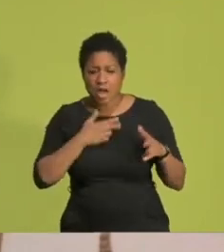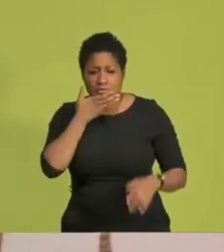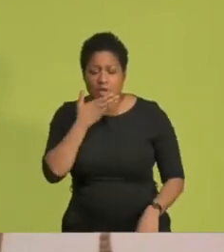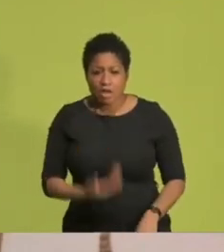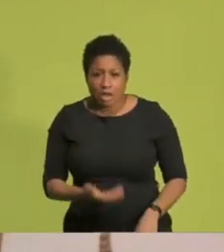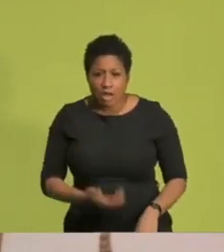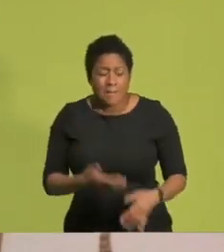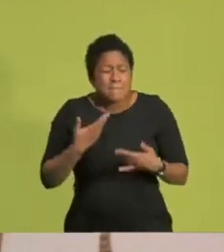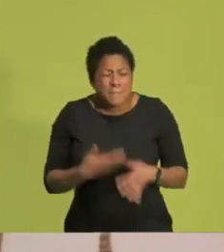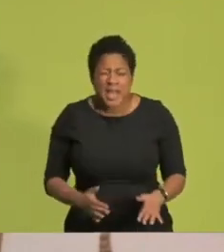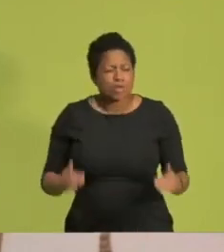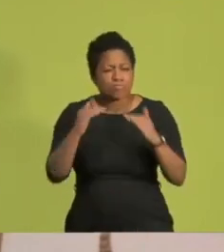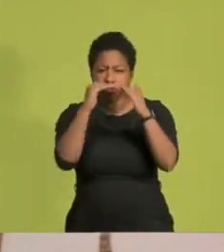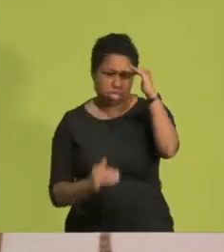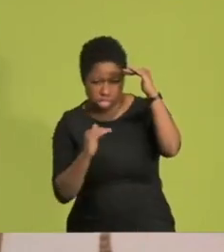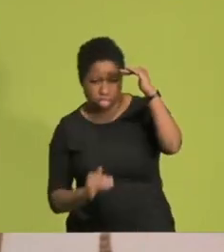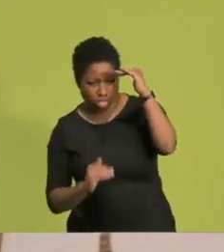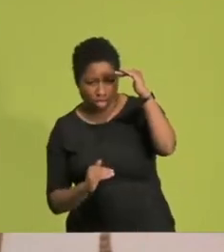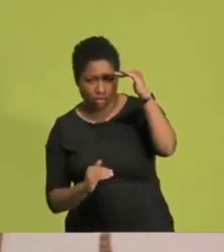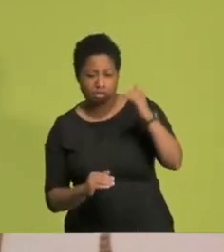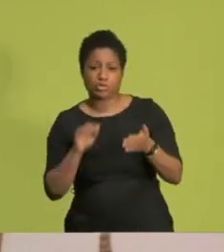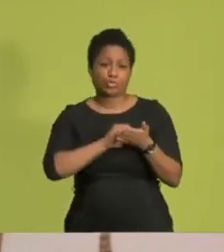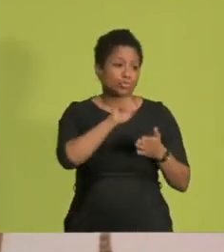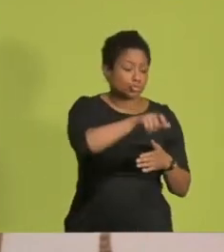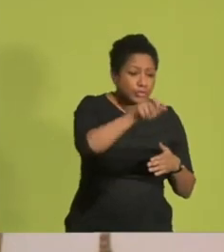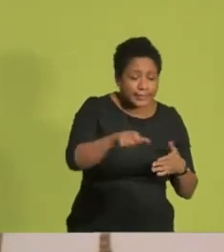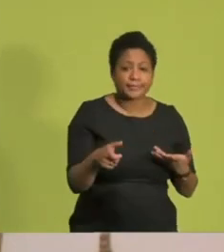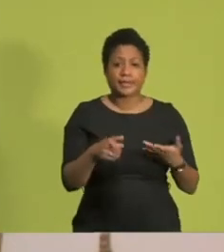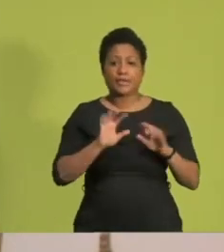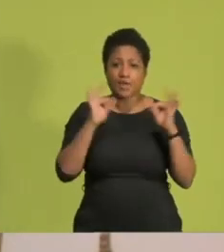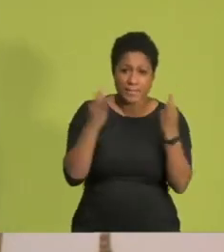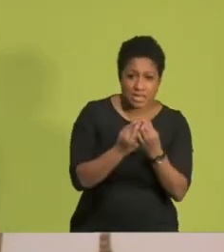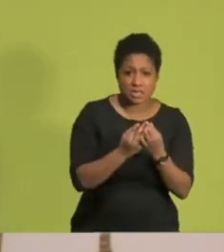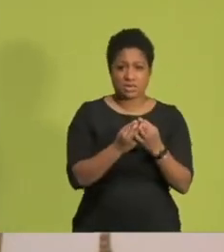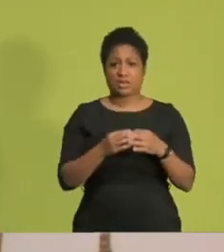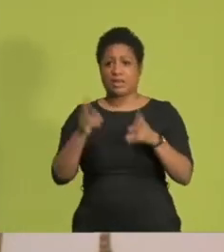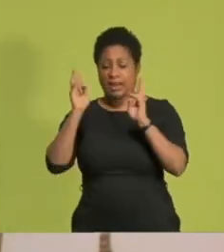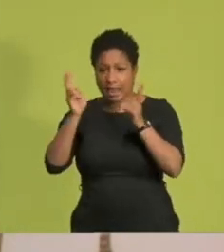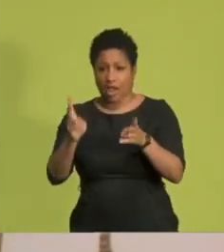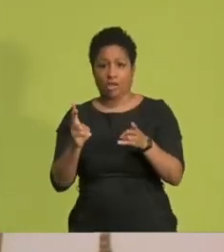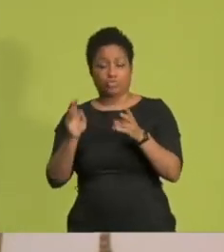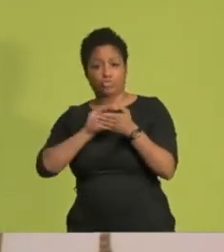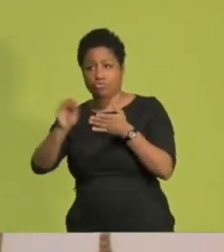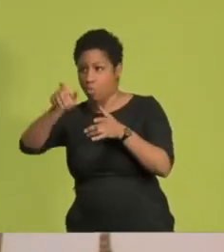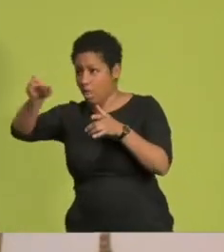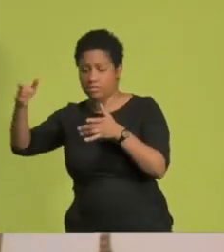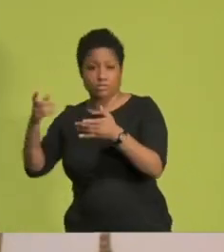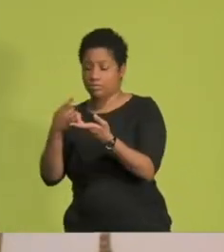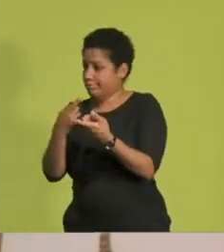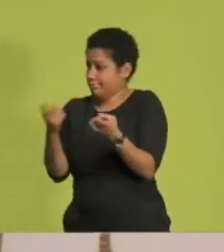ungerechter. SchülerInnen, Familien, LehrerInnen und Schulen wurden alleine gelassen. Der Ampel